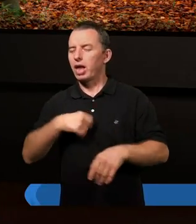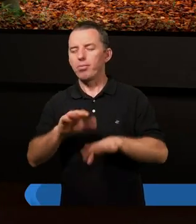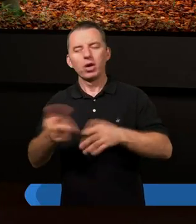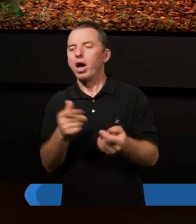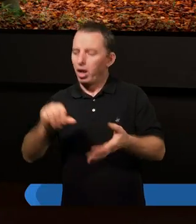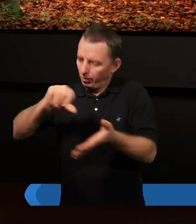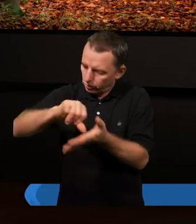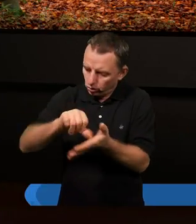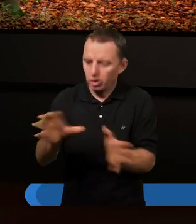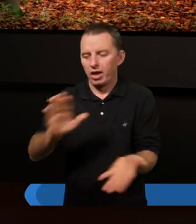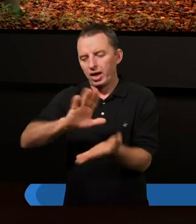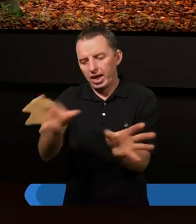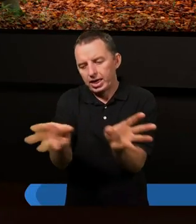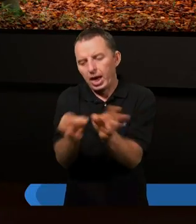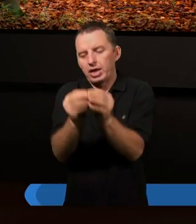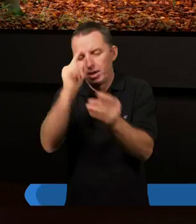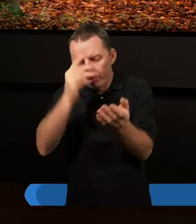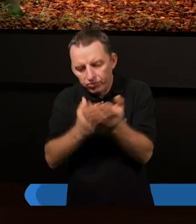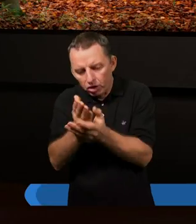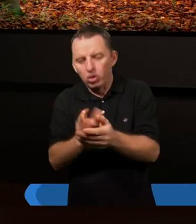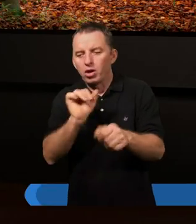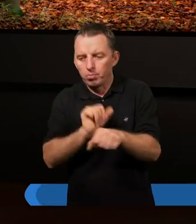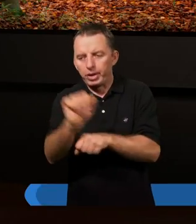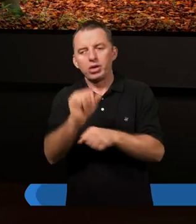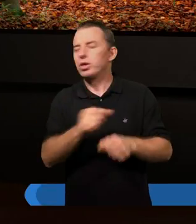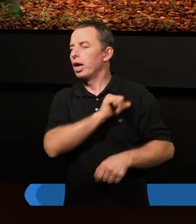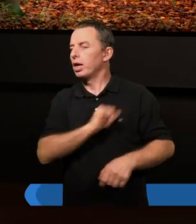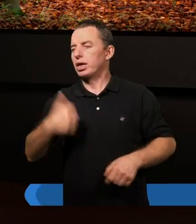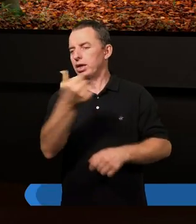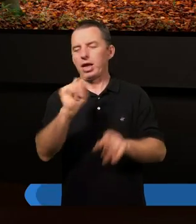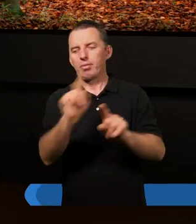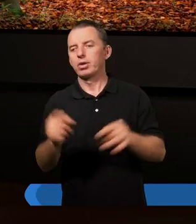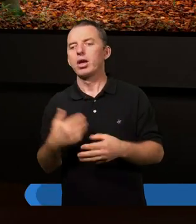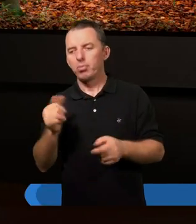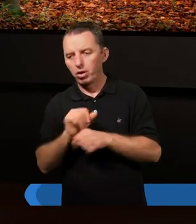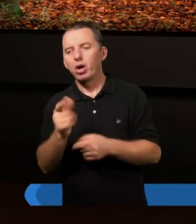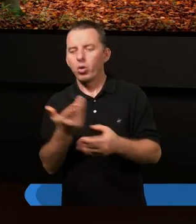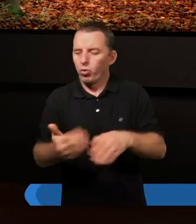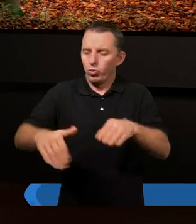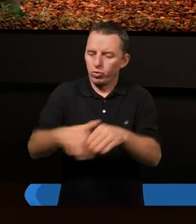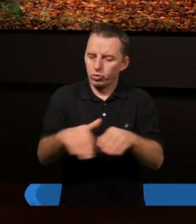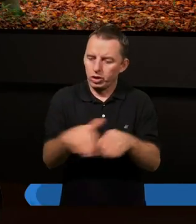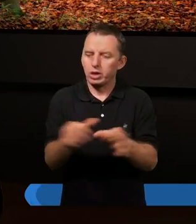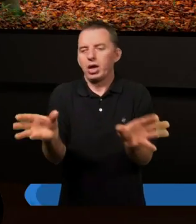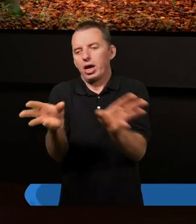wierzących być. Ja tak myślę o tych wszystkich, którzy nie uczęszczają na społeczne